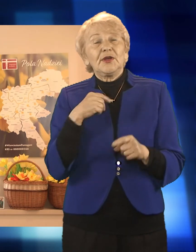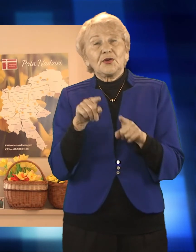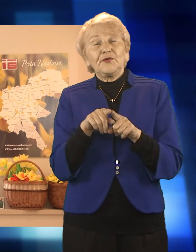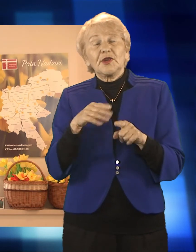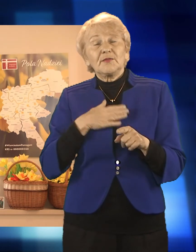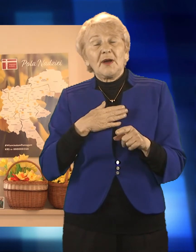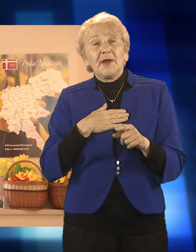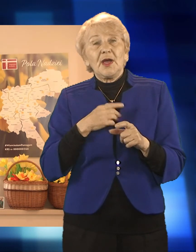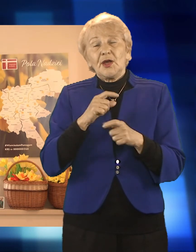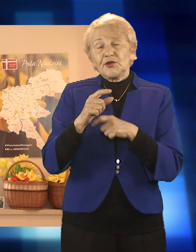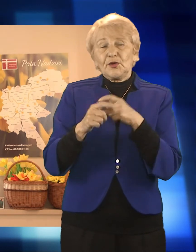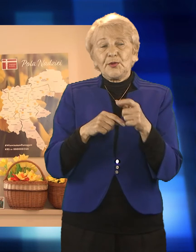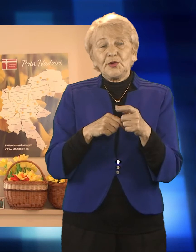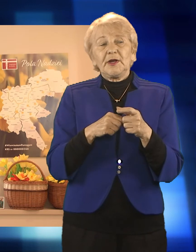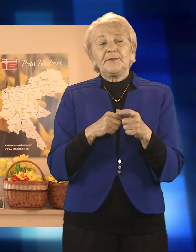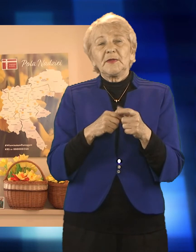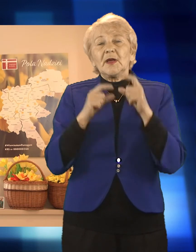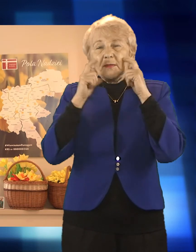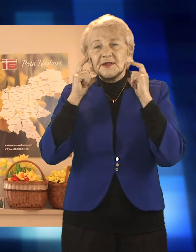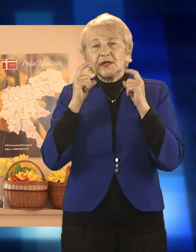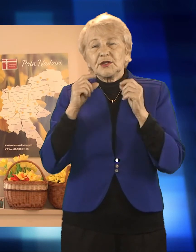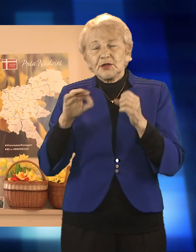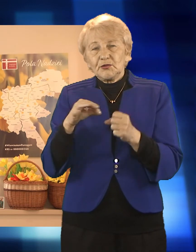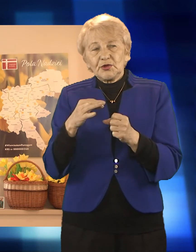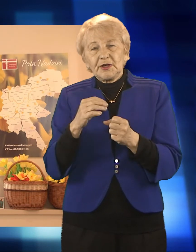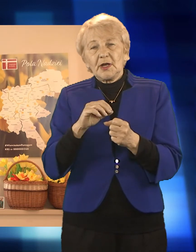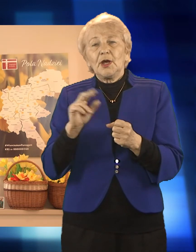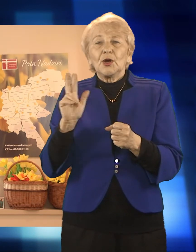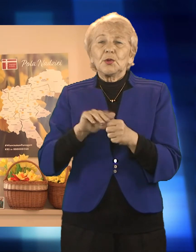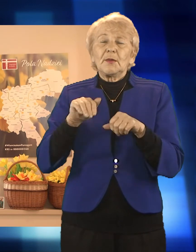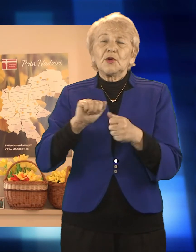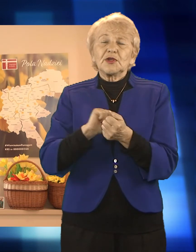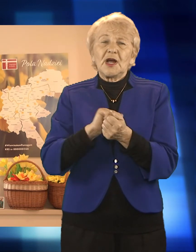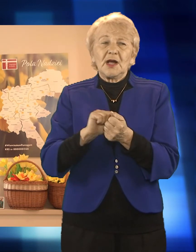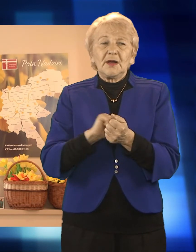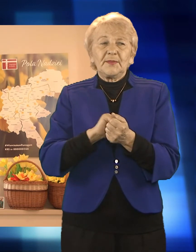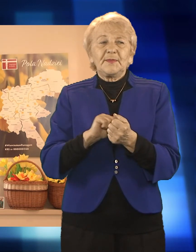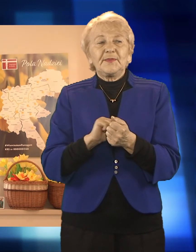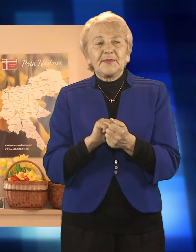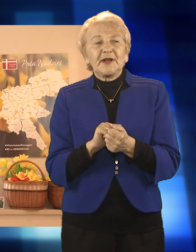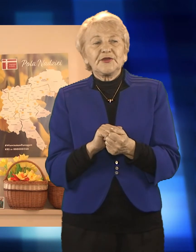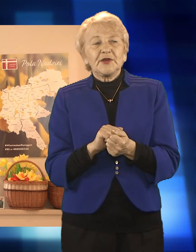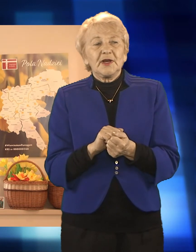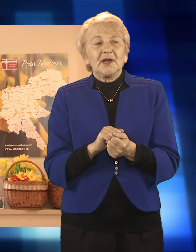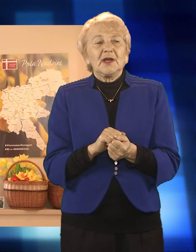prać i używać, oprócz tych jednorazowych, które mamy u pacjentów, więc naprawdę